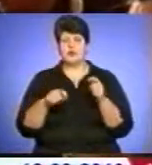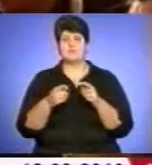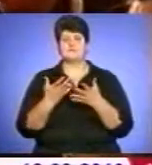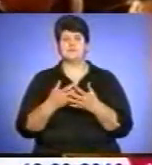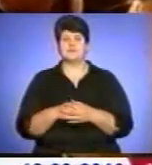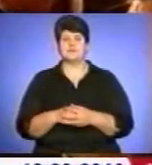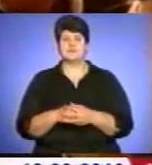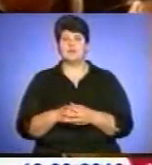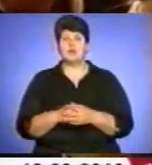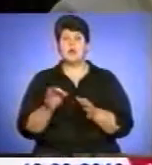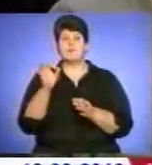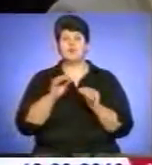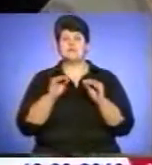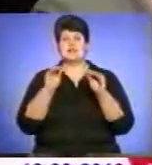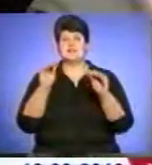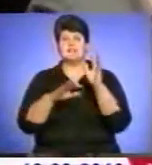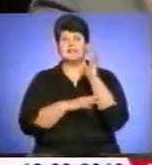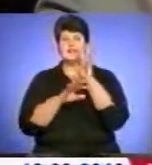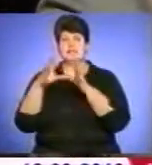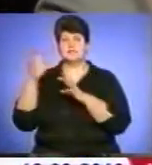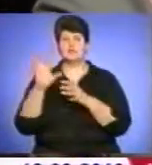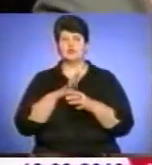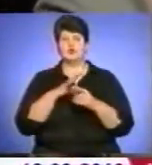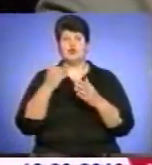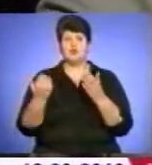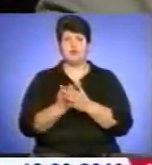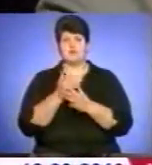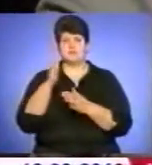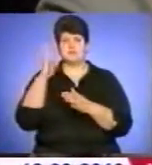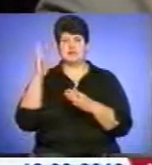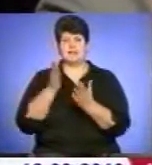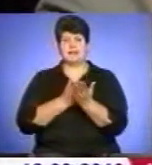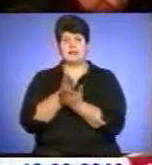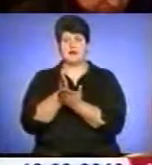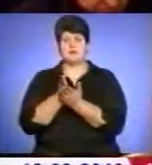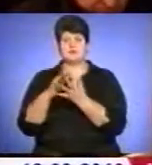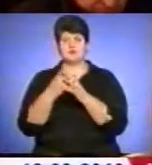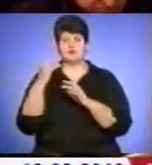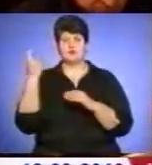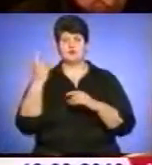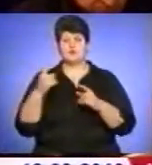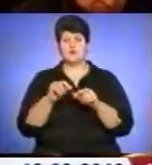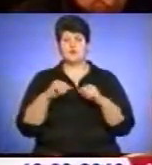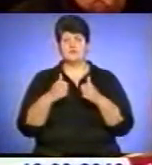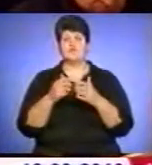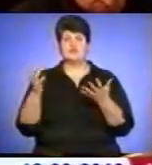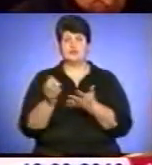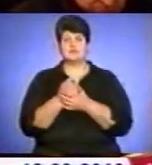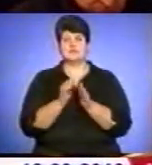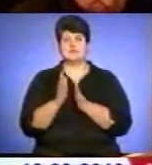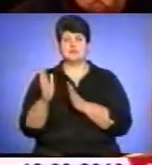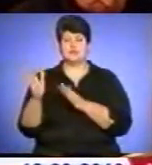Про садівництво йшлося, як про новий, однак перспективний напрямок аграрного комплексу. Вдалося стабілізувати